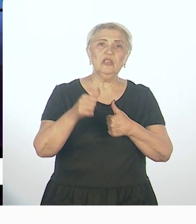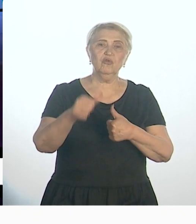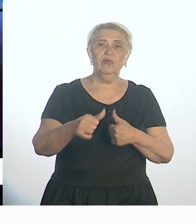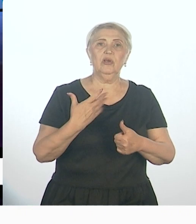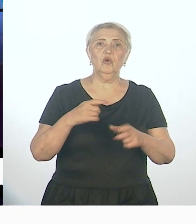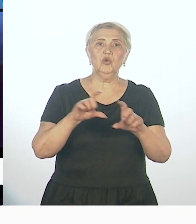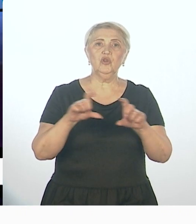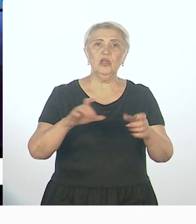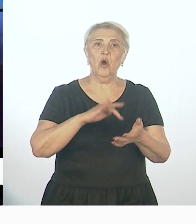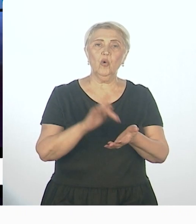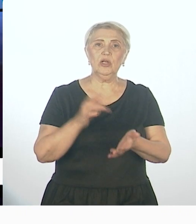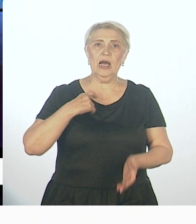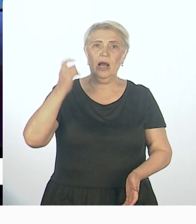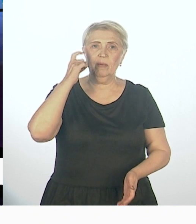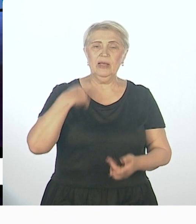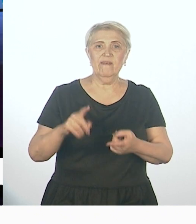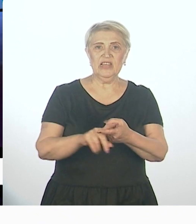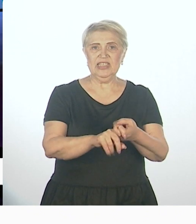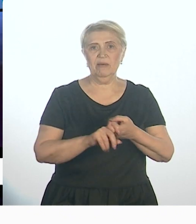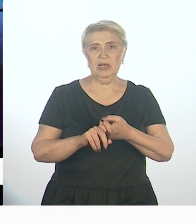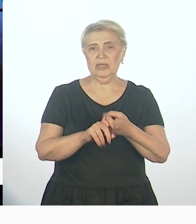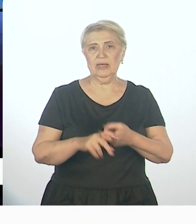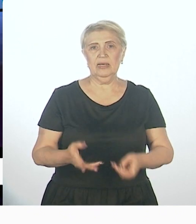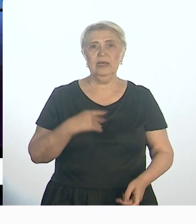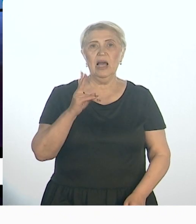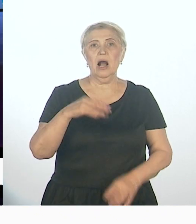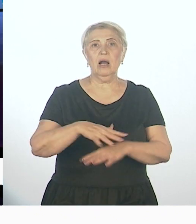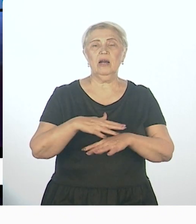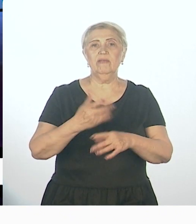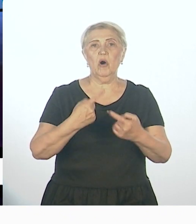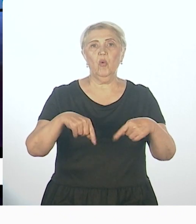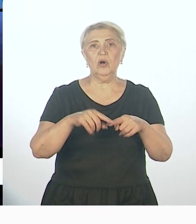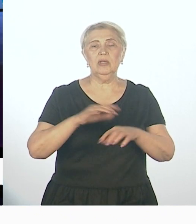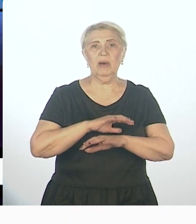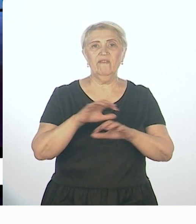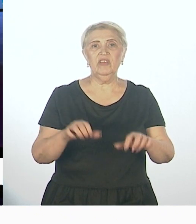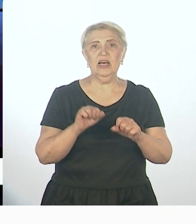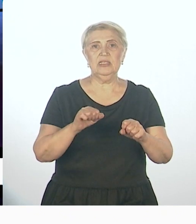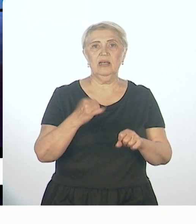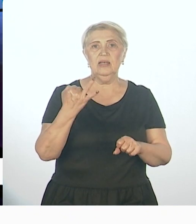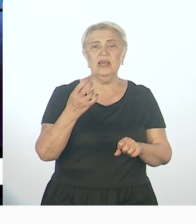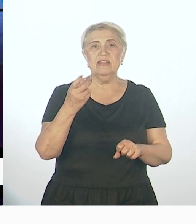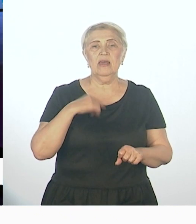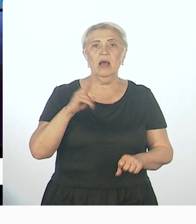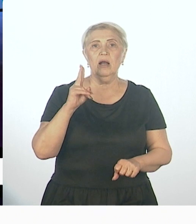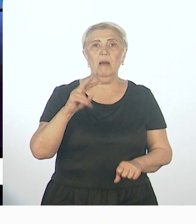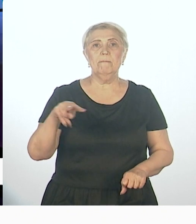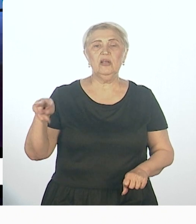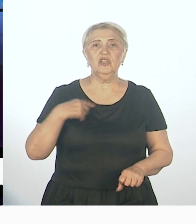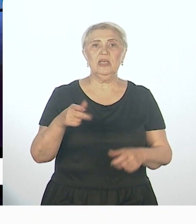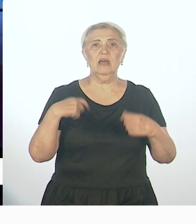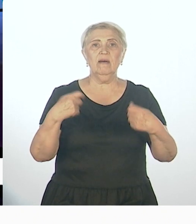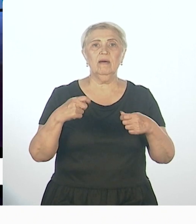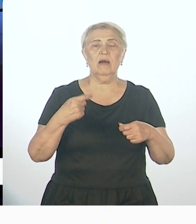города Хабаровска, во взаимодействии с краевыми органами власти и некоммерческими организациями, которые